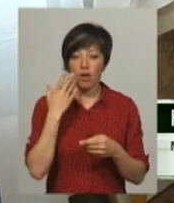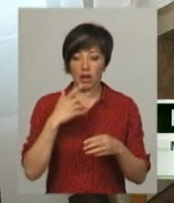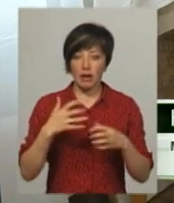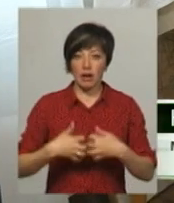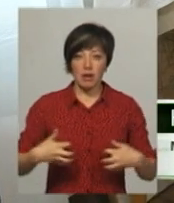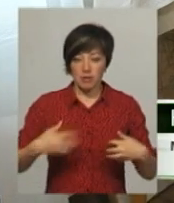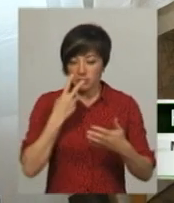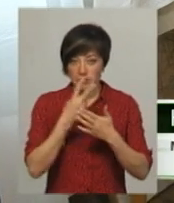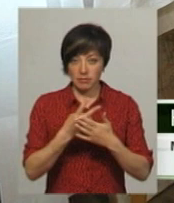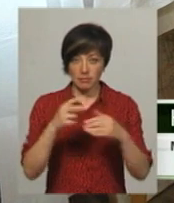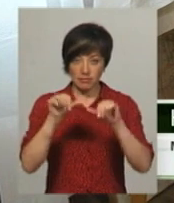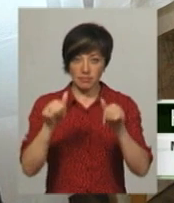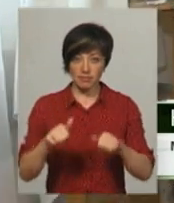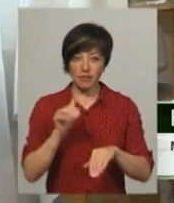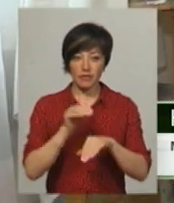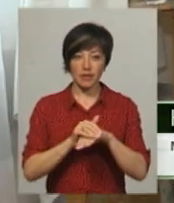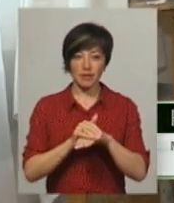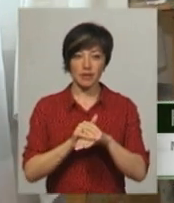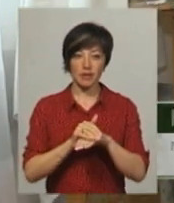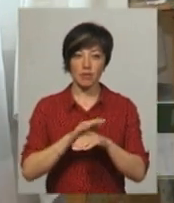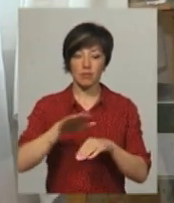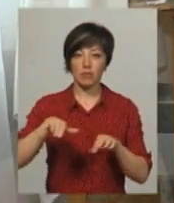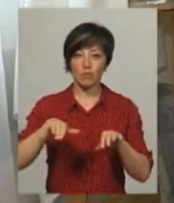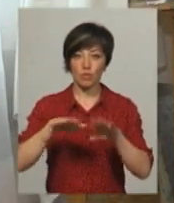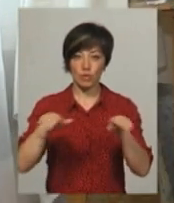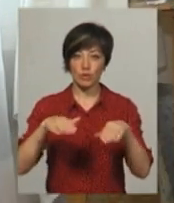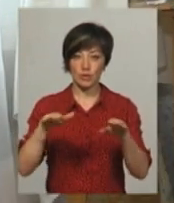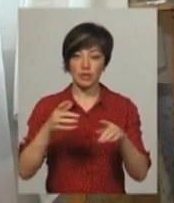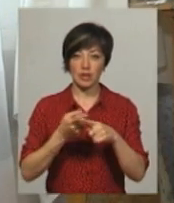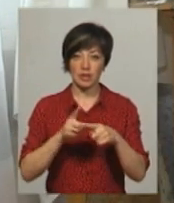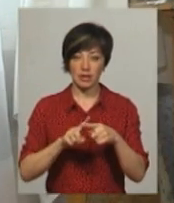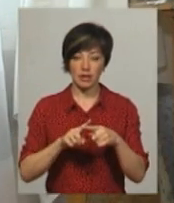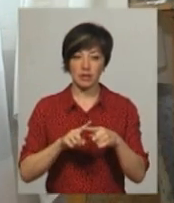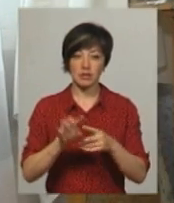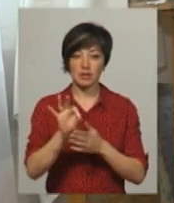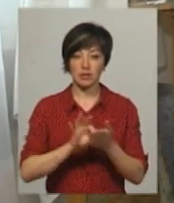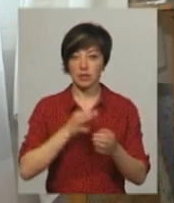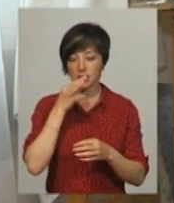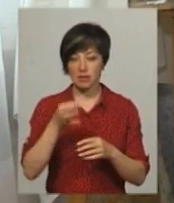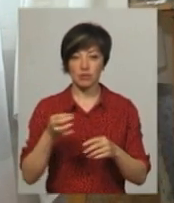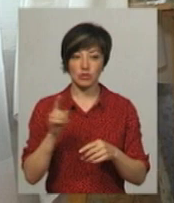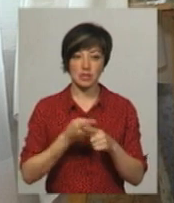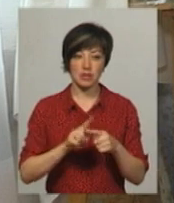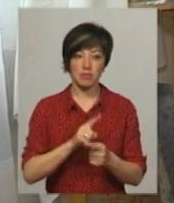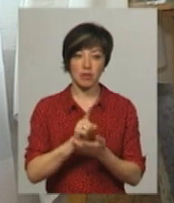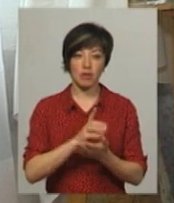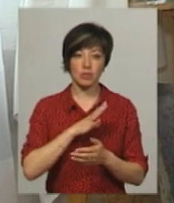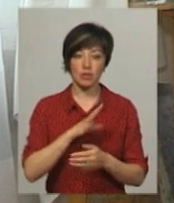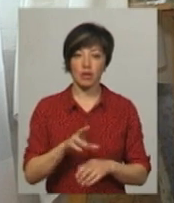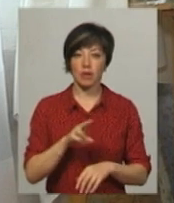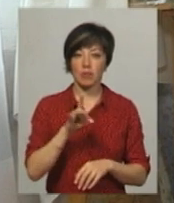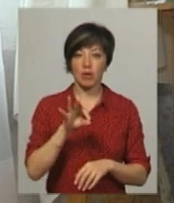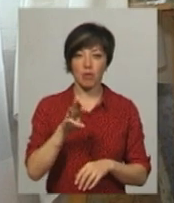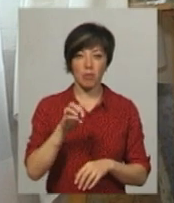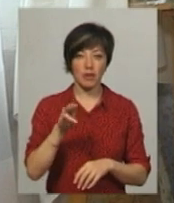Ребер виявилася повітряна порожнина в гіпсі. І я зразу сказав, що це має бути Прометей. Раз